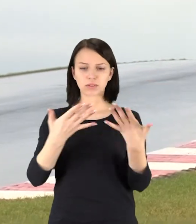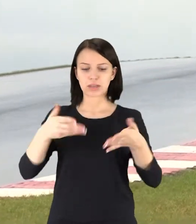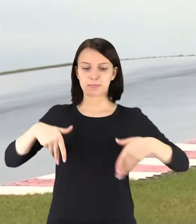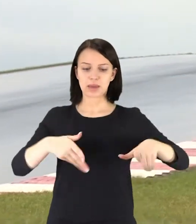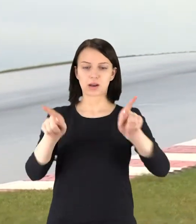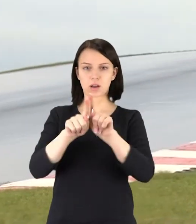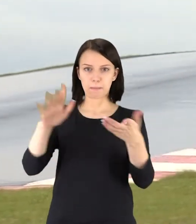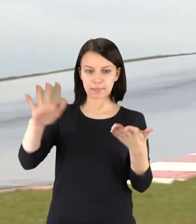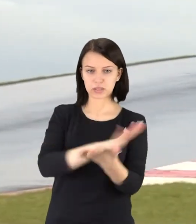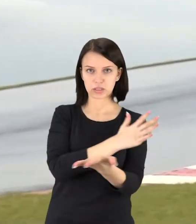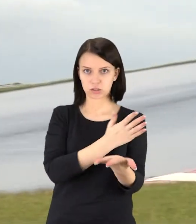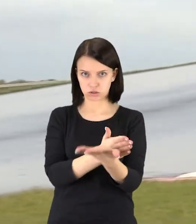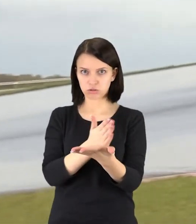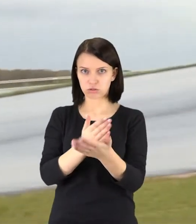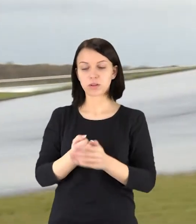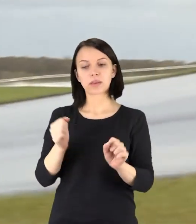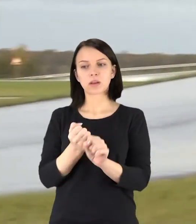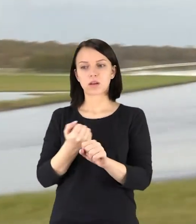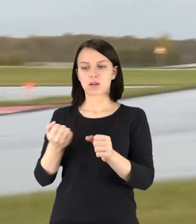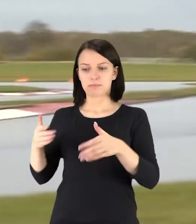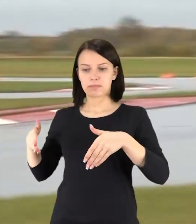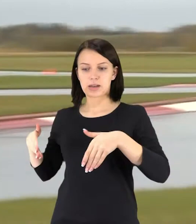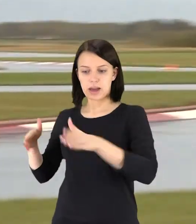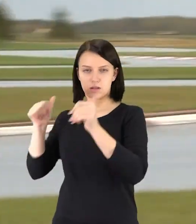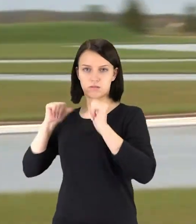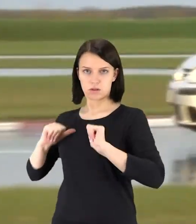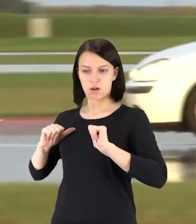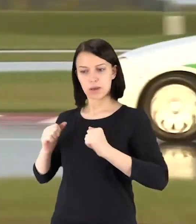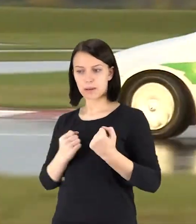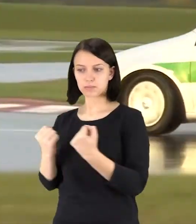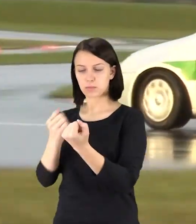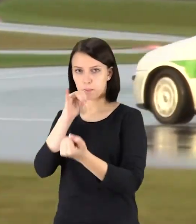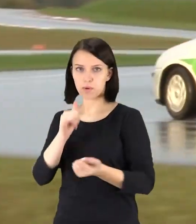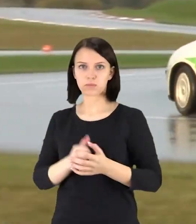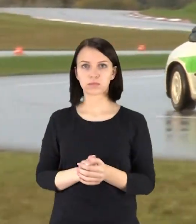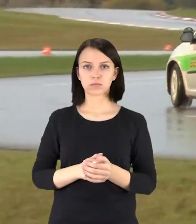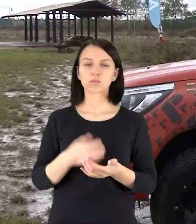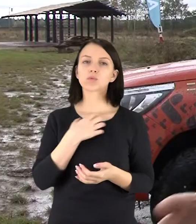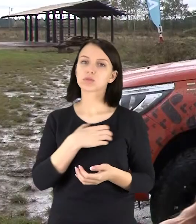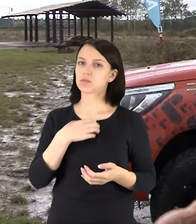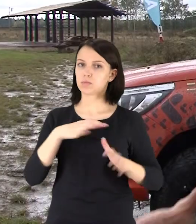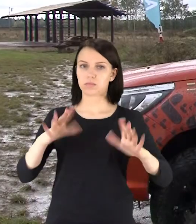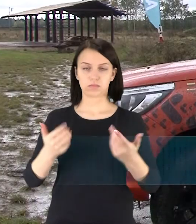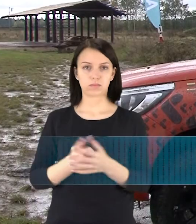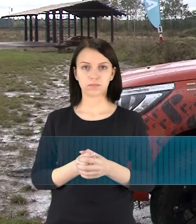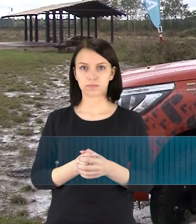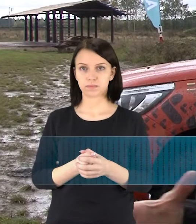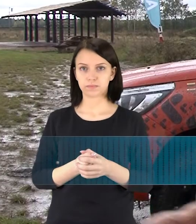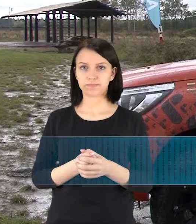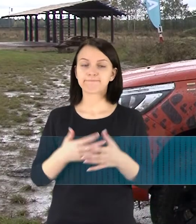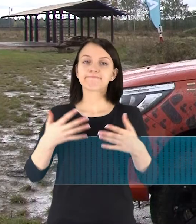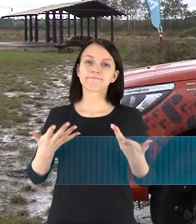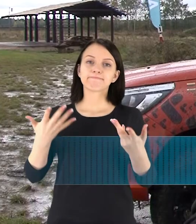keliai jau panašiai į čia žiklas, pats laikas susirasti tokią gatvę ir suprasti, kad rūduo jau tikrai atėjo. Ir kas svarbiausia, kad